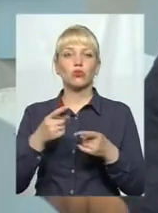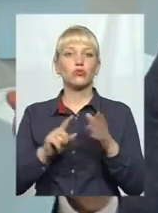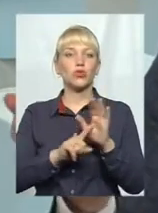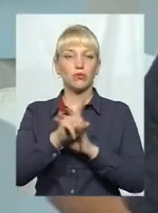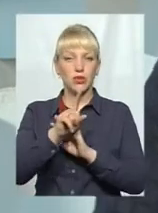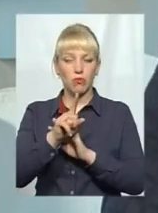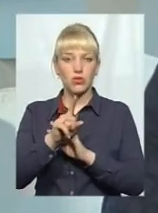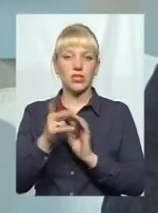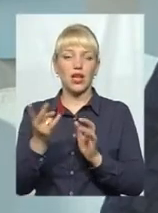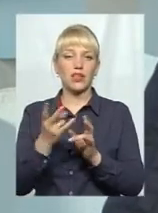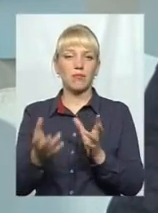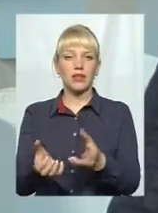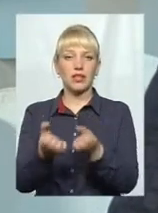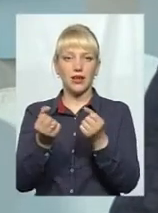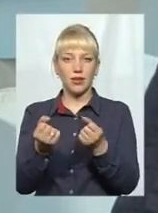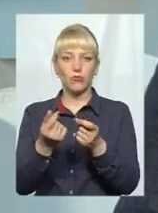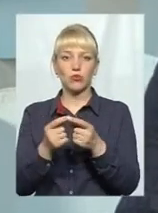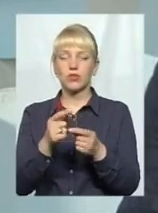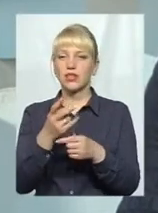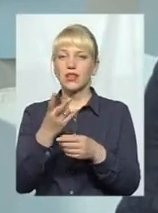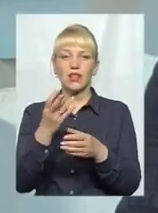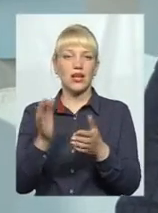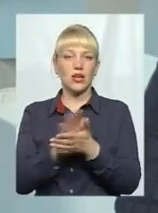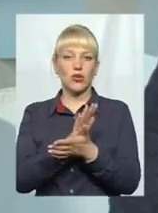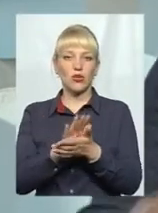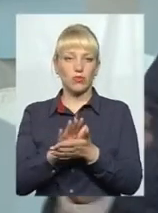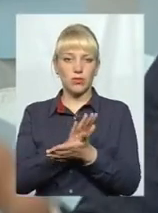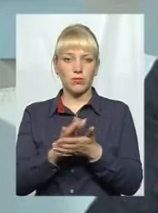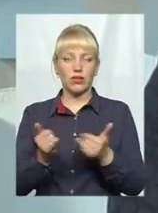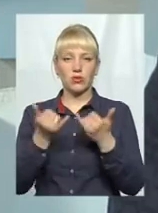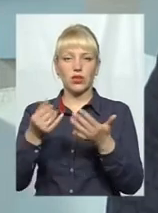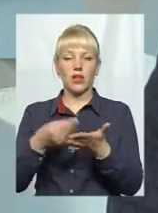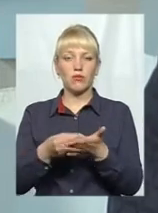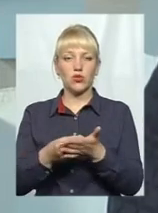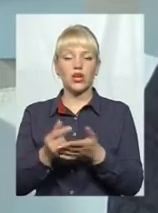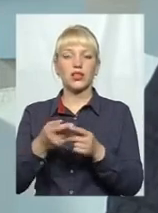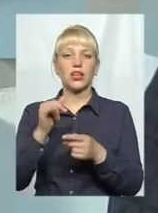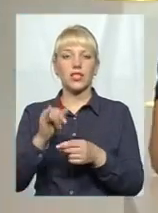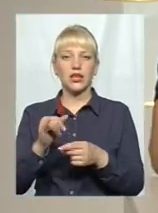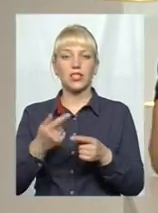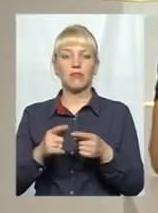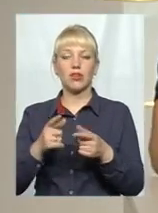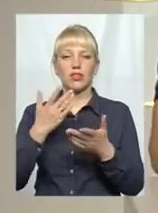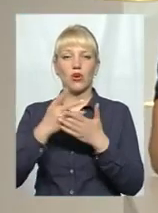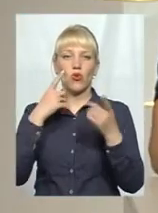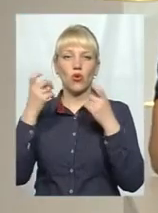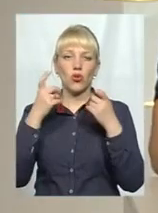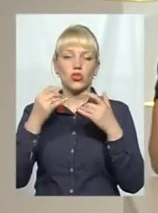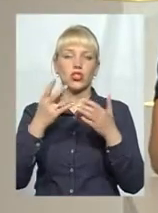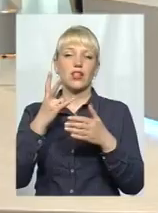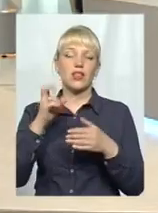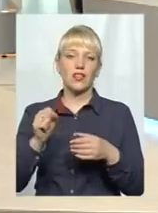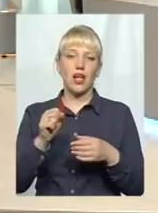І ми підтримуємо це, ні копійки, ні кошти, знову ж таки, міському бюджету. Є оголошення в громадському транспорті, є на